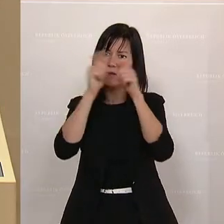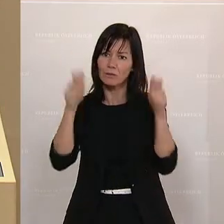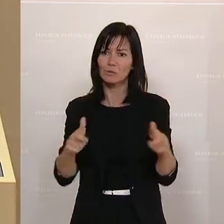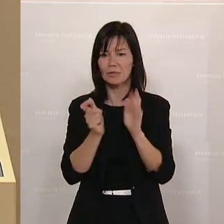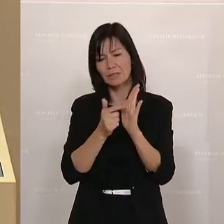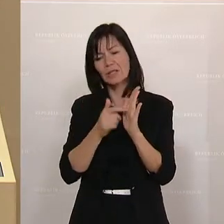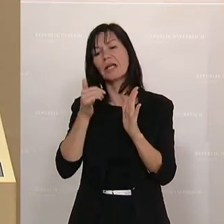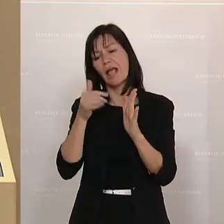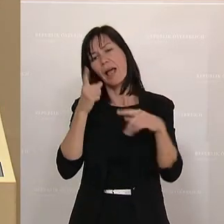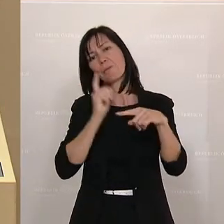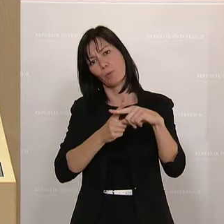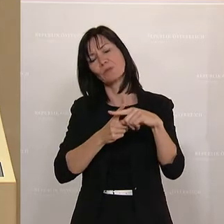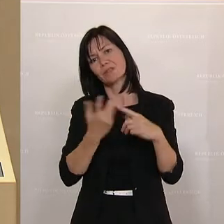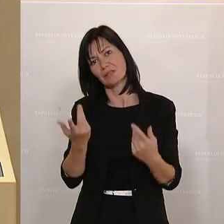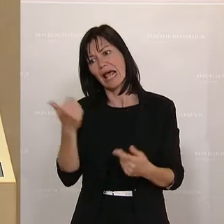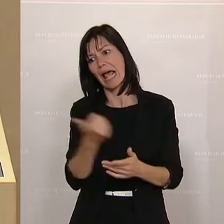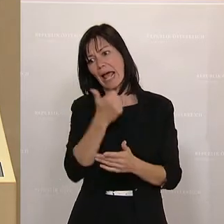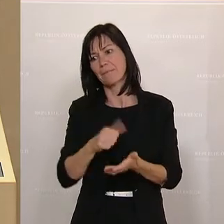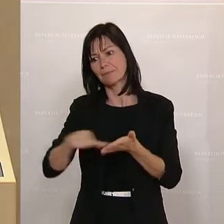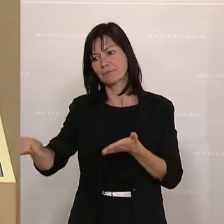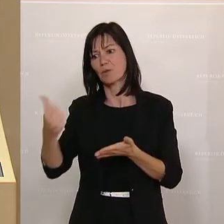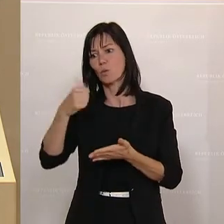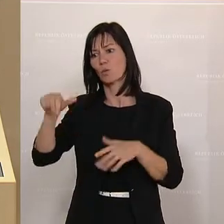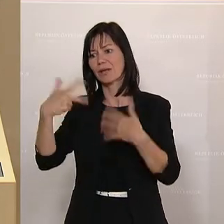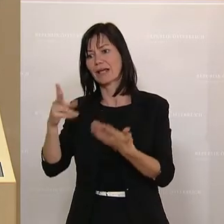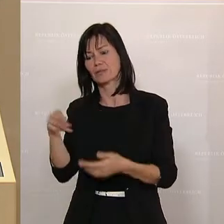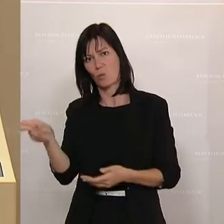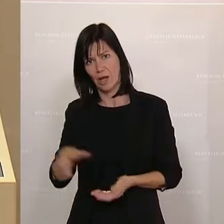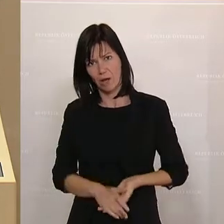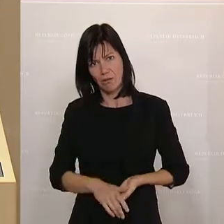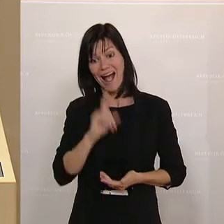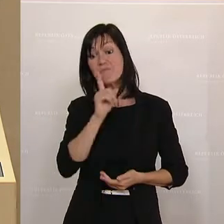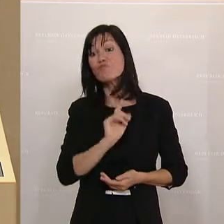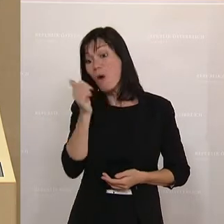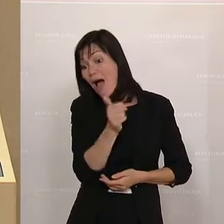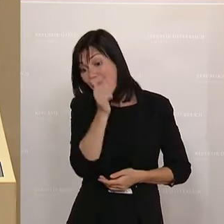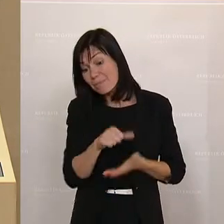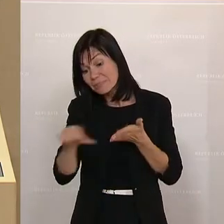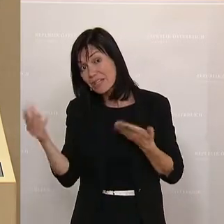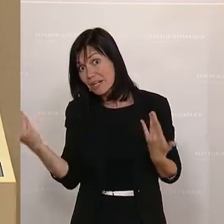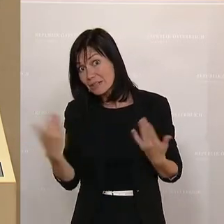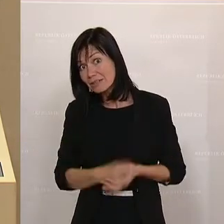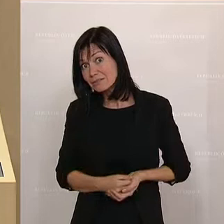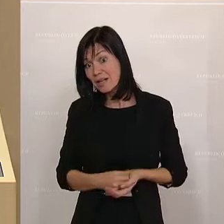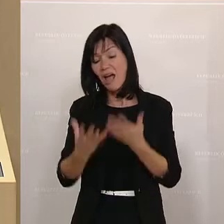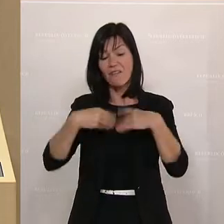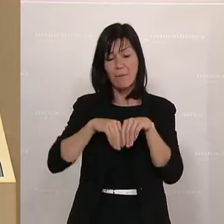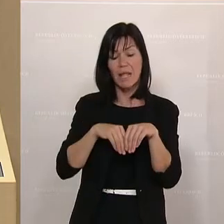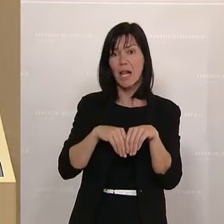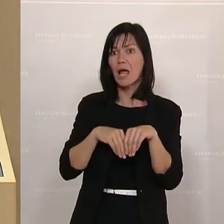positiv sehen kann. Diese Einmalzahlung der 180 Euro. Aber es ist eben eine Einmalzahlung. Und was machen die Familien